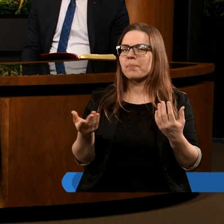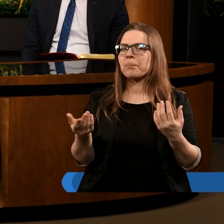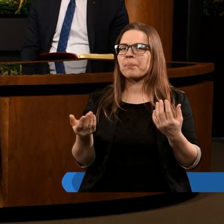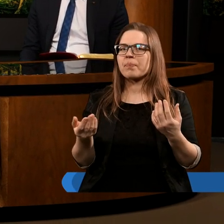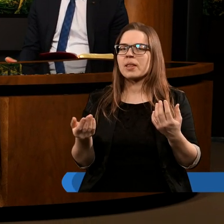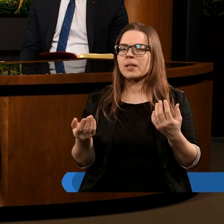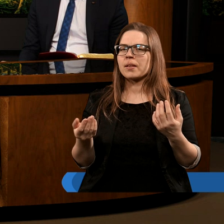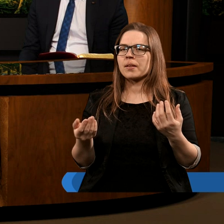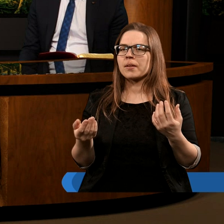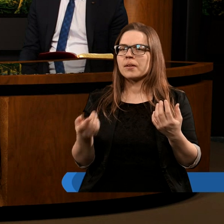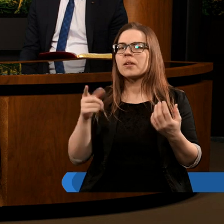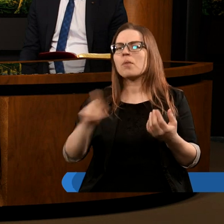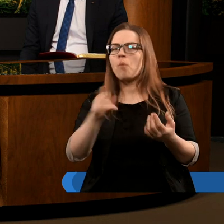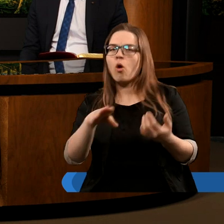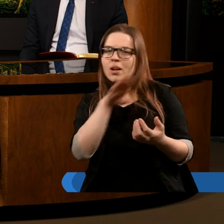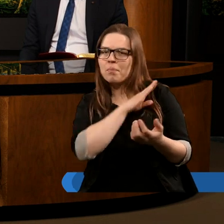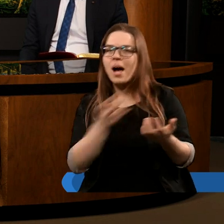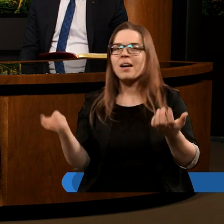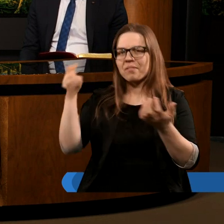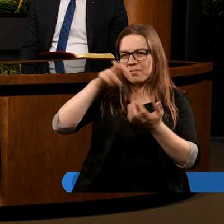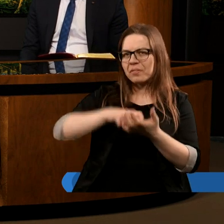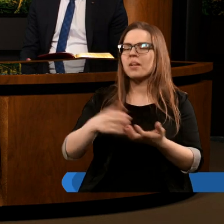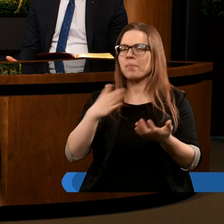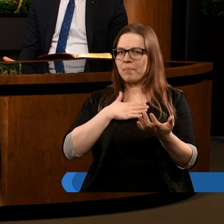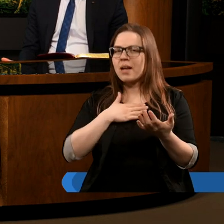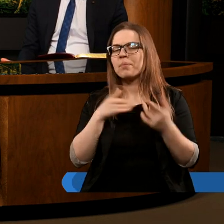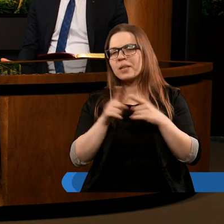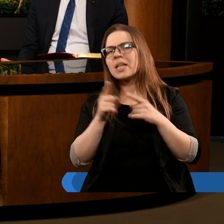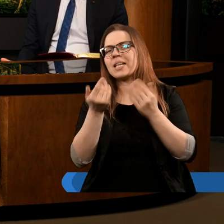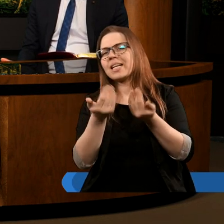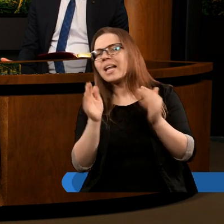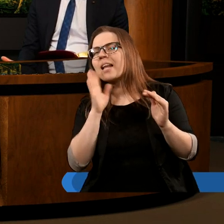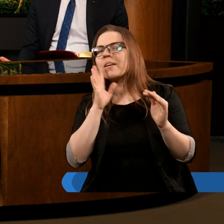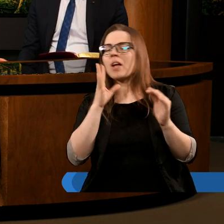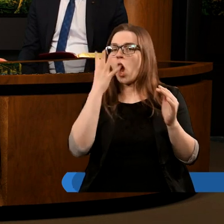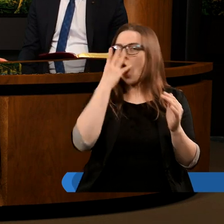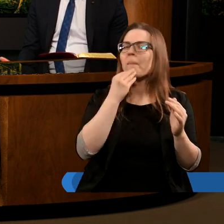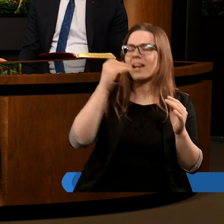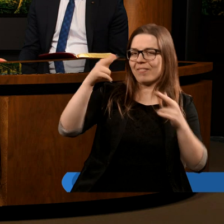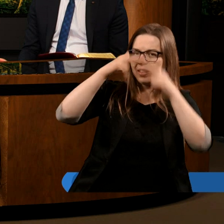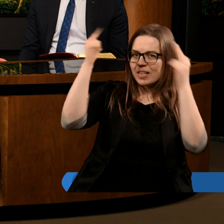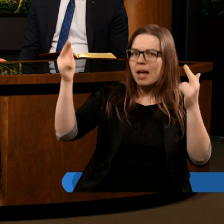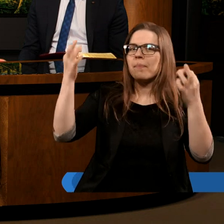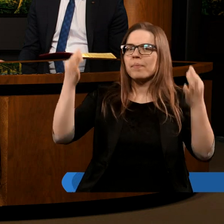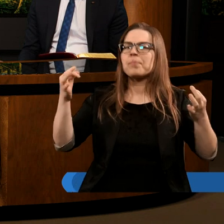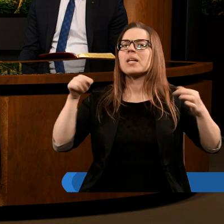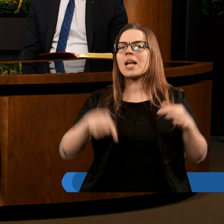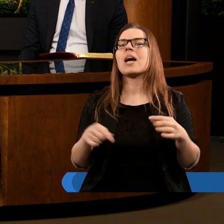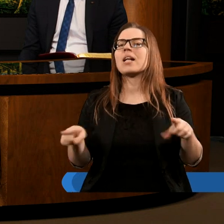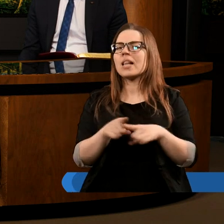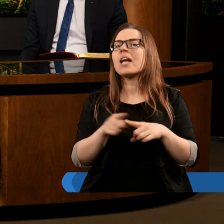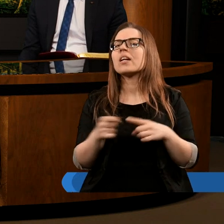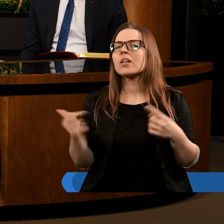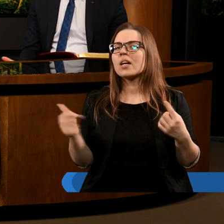Mieliśmy Go po zmartwychwstaniu, mieliśmy scenę w niebie i teraz należy